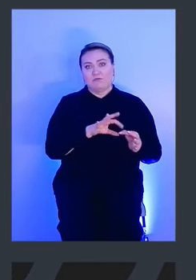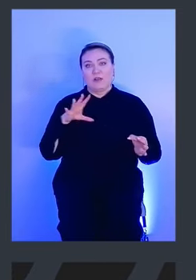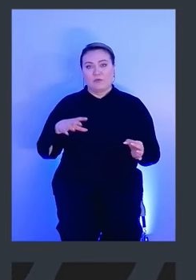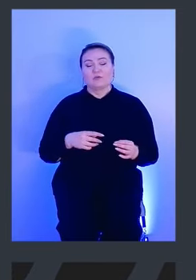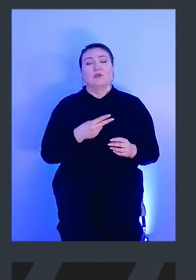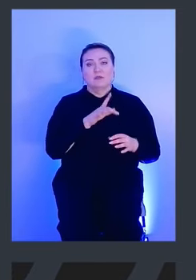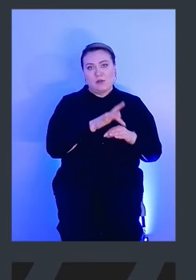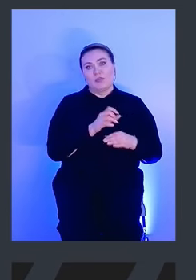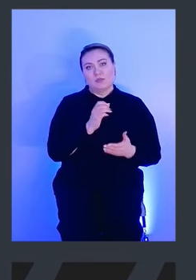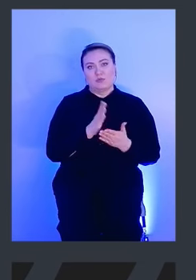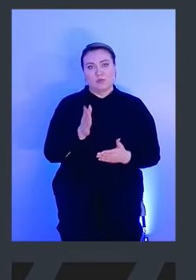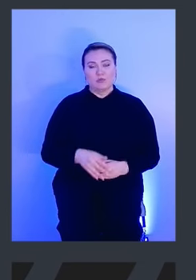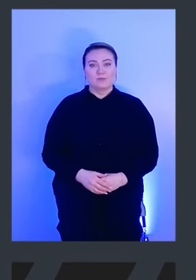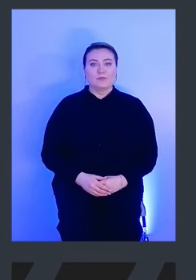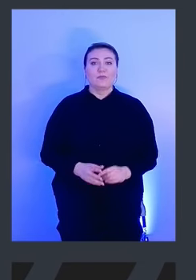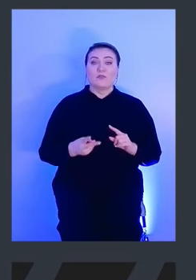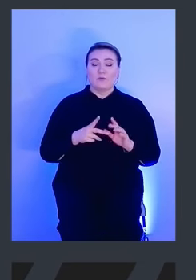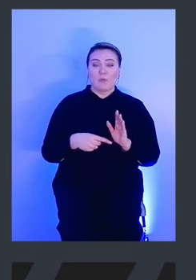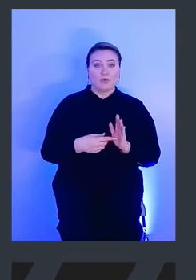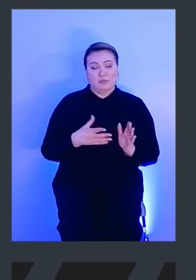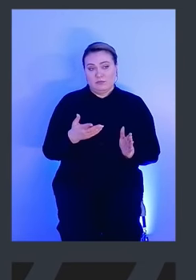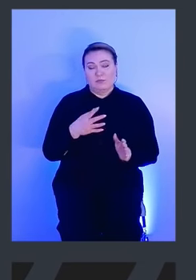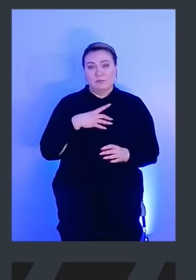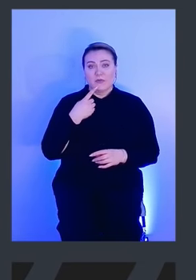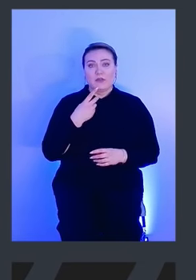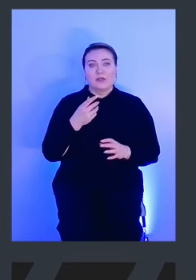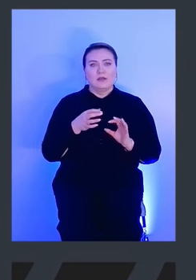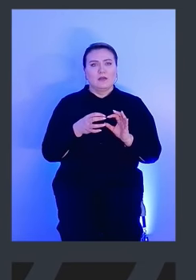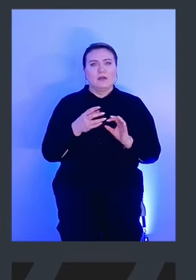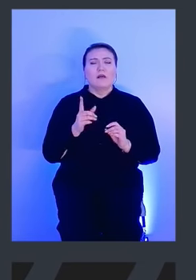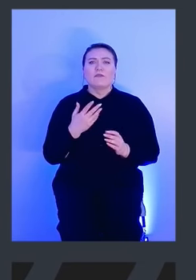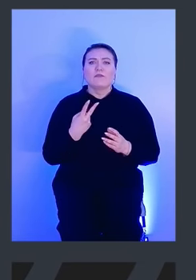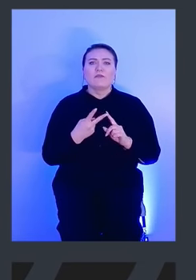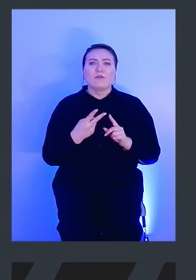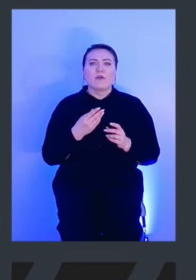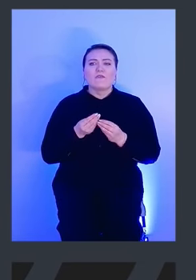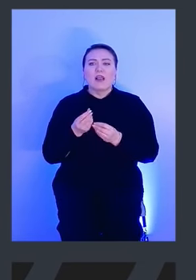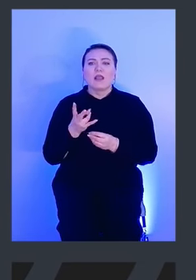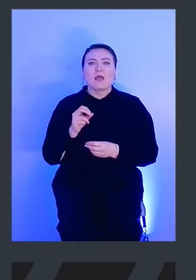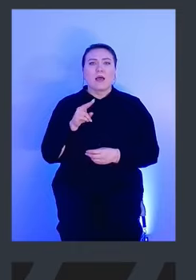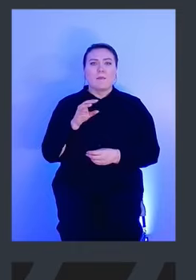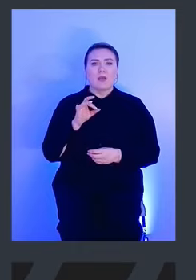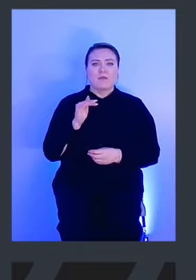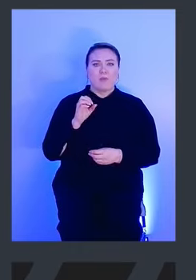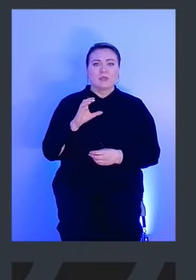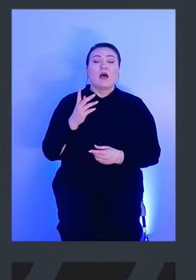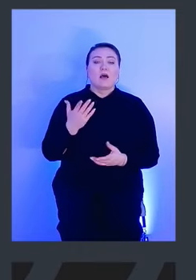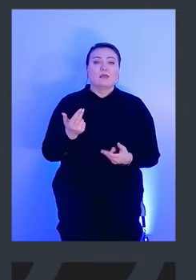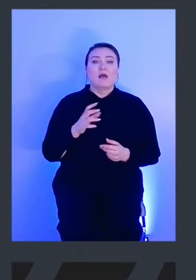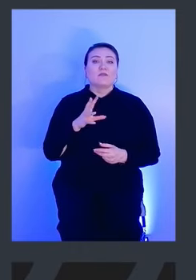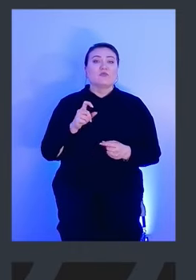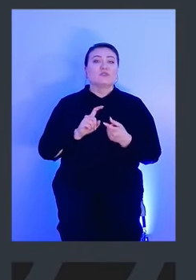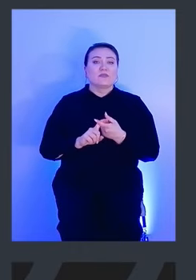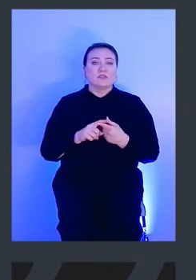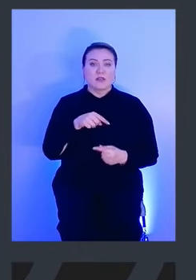По второму вопросу он был связан с… С влиянием на перформанс. А, да. Все, опять